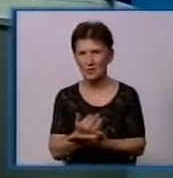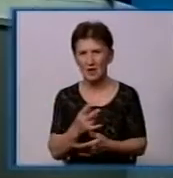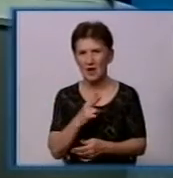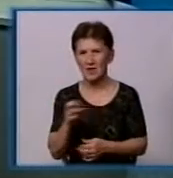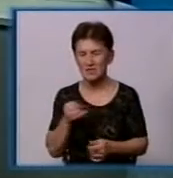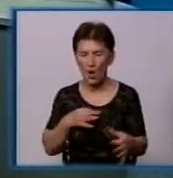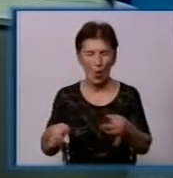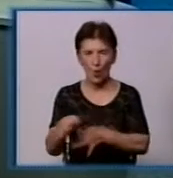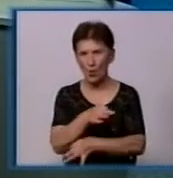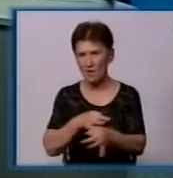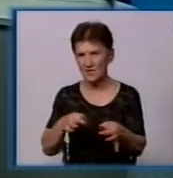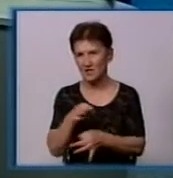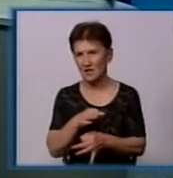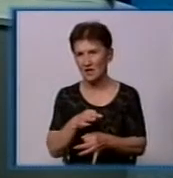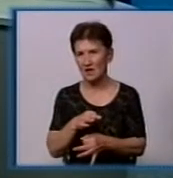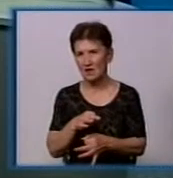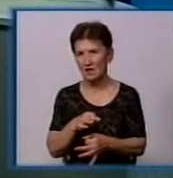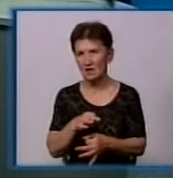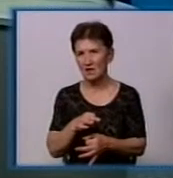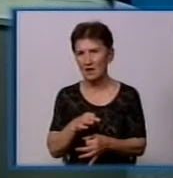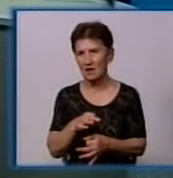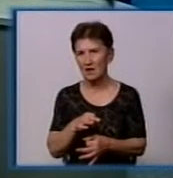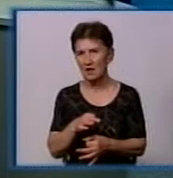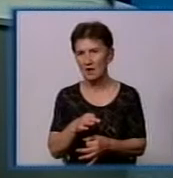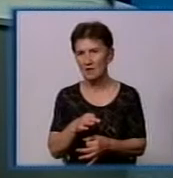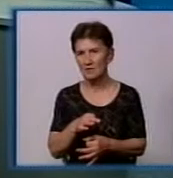в правилах благоустройства Кіровограда, Кропивницького.